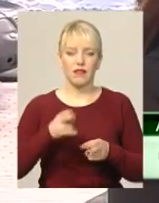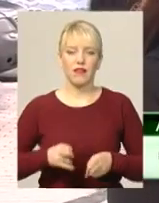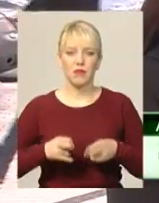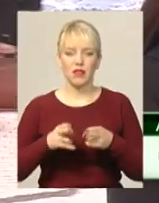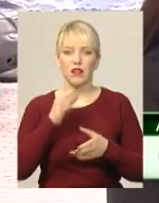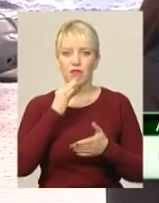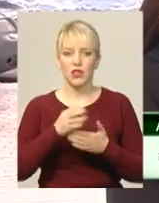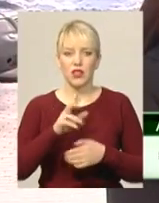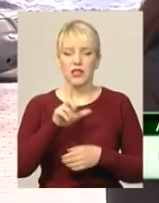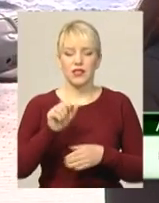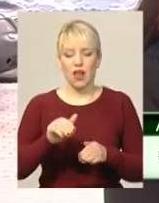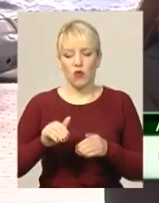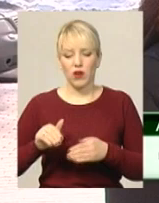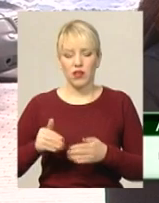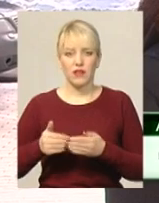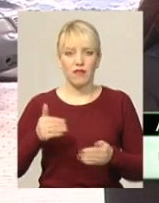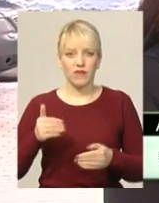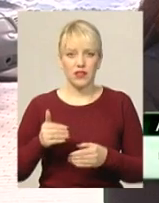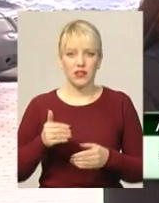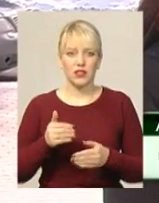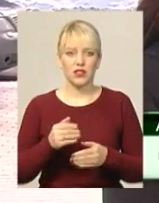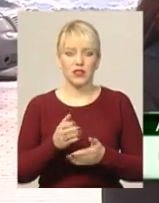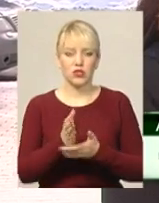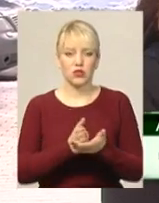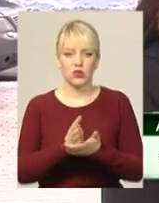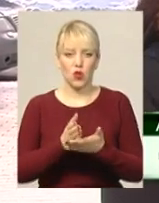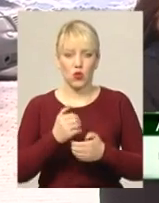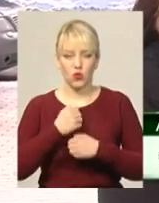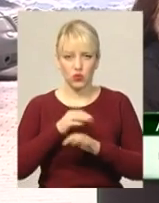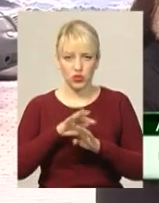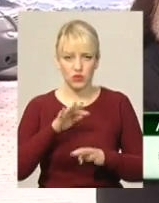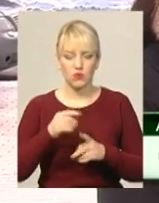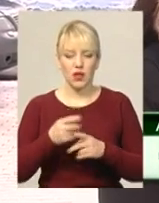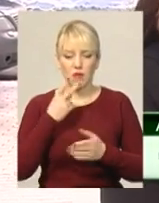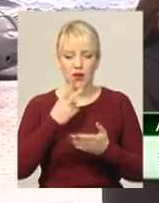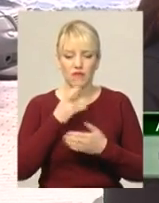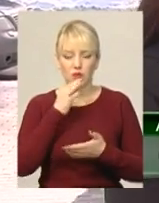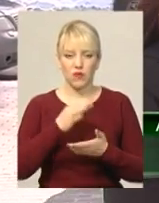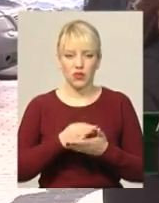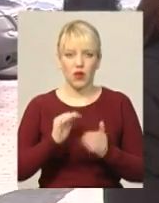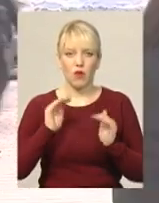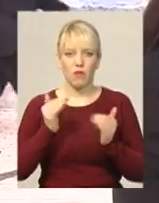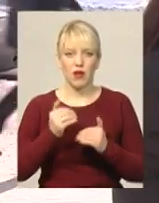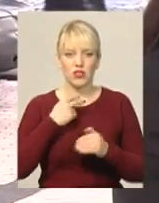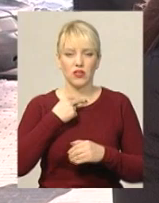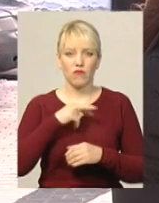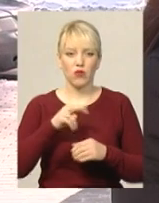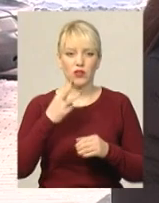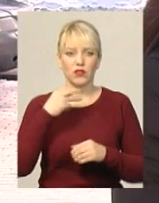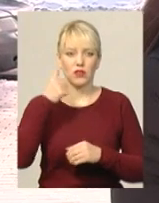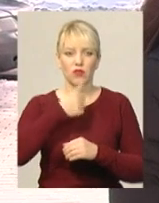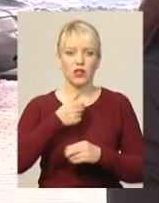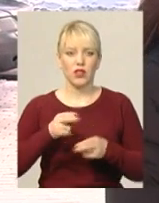призовно-строкову службу передбачено відповідальність у вигляді обмеження волі до трьох років. Кримінальна